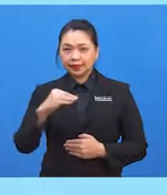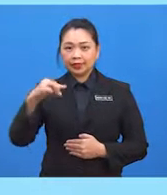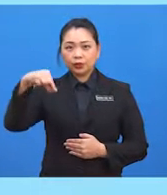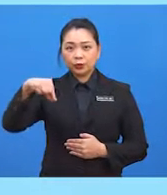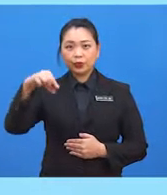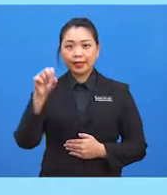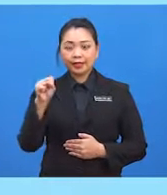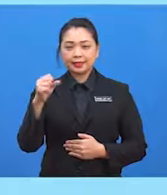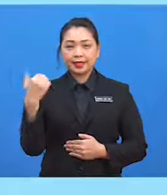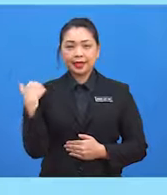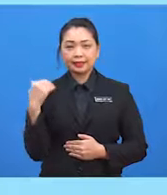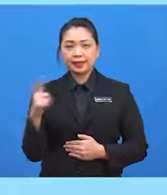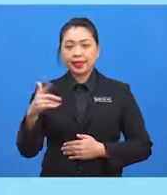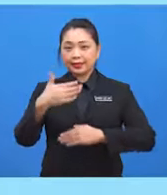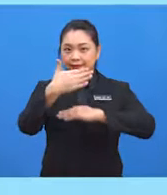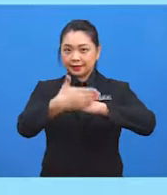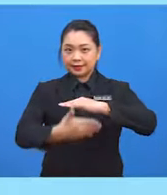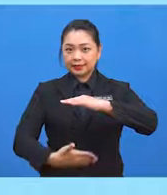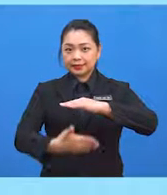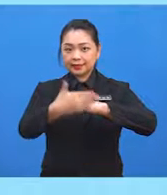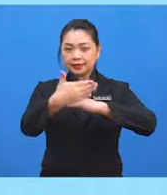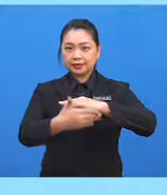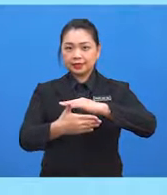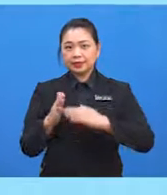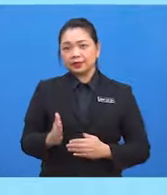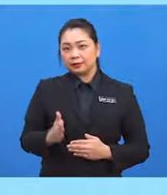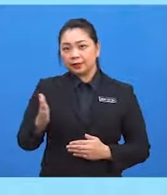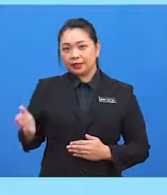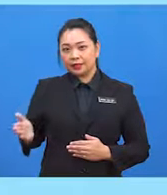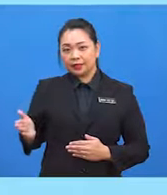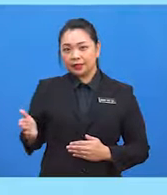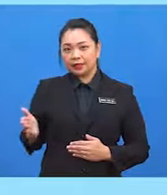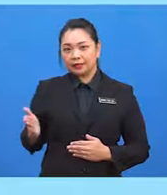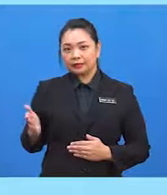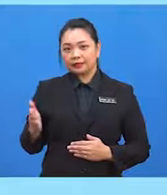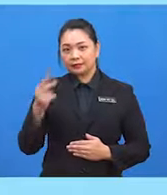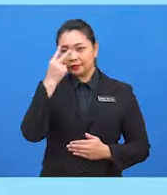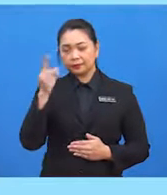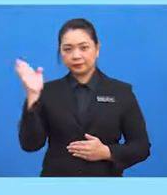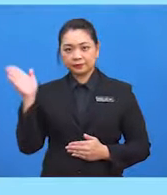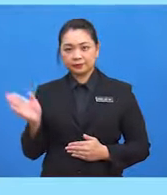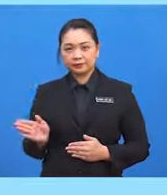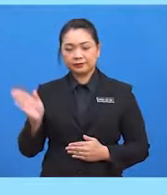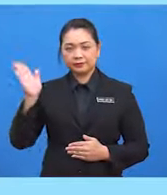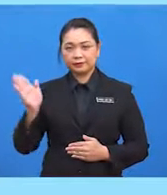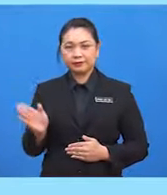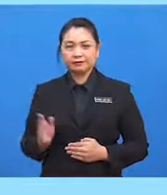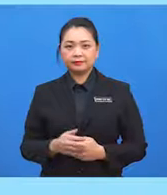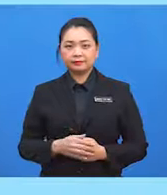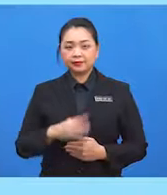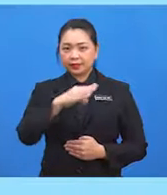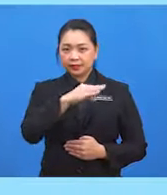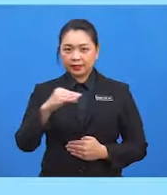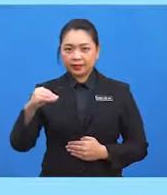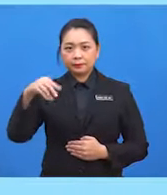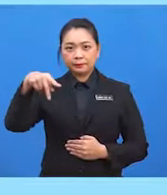ialah sisi bersebelahan, iaitu punca kuasa 2, 3 unit. Dan